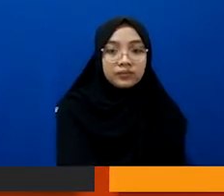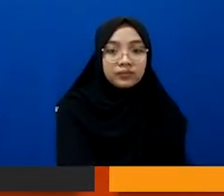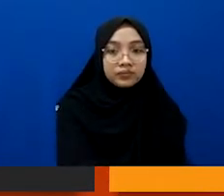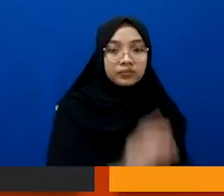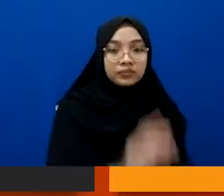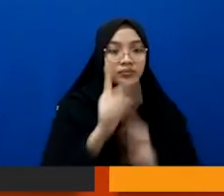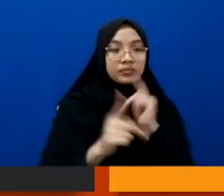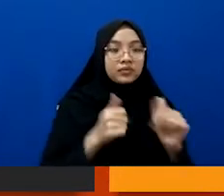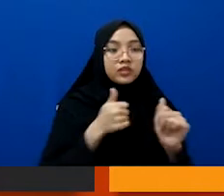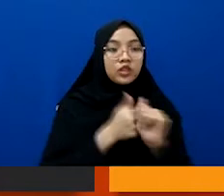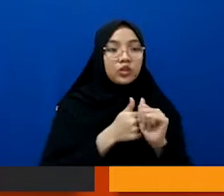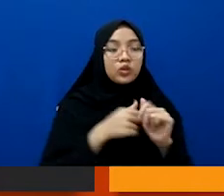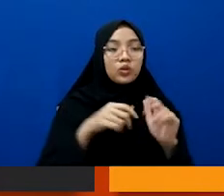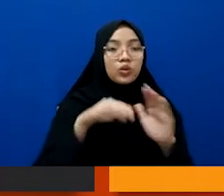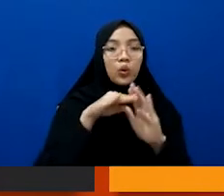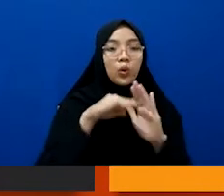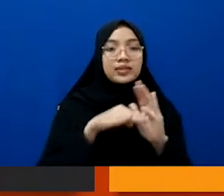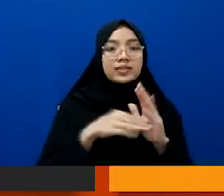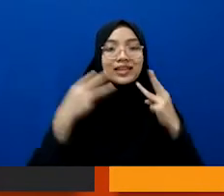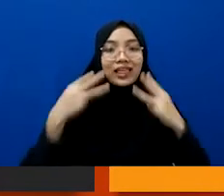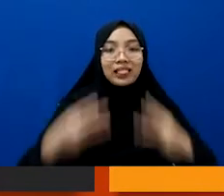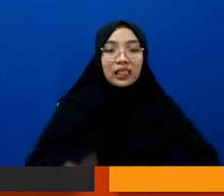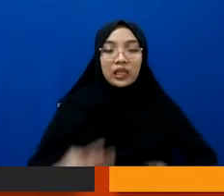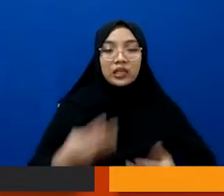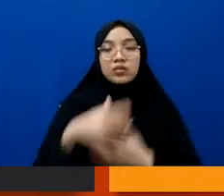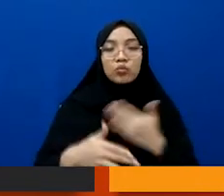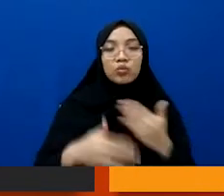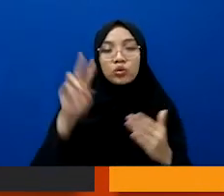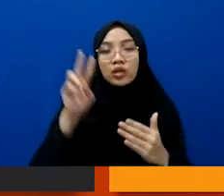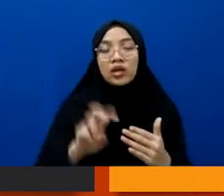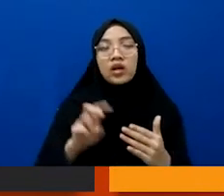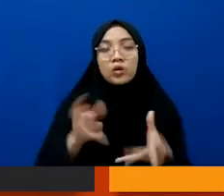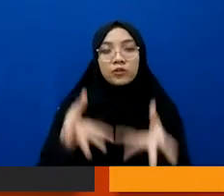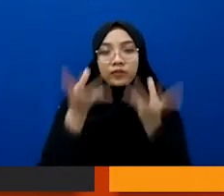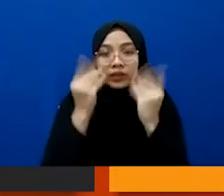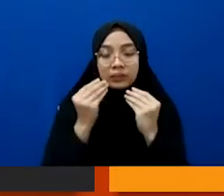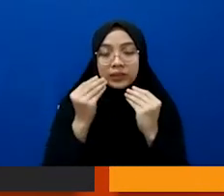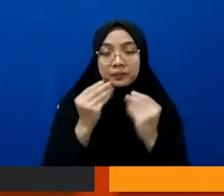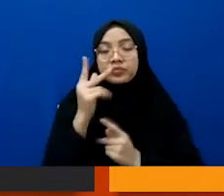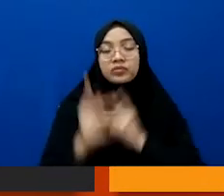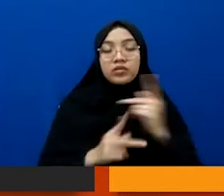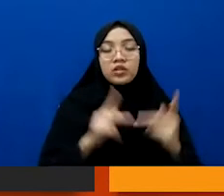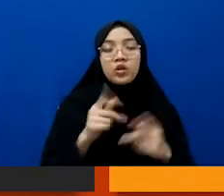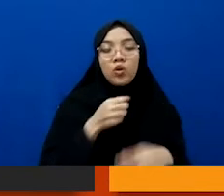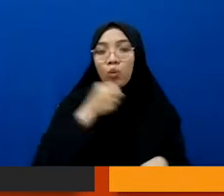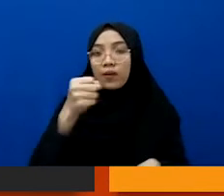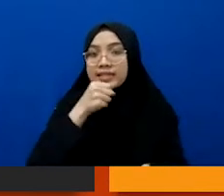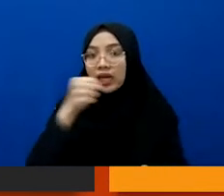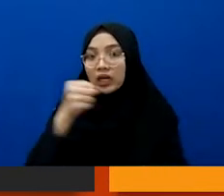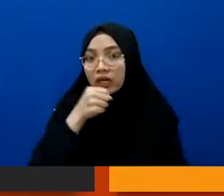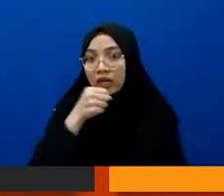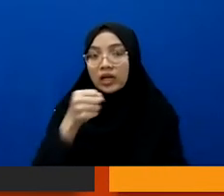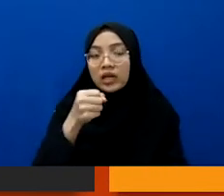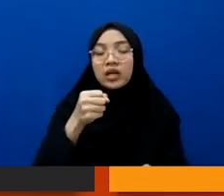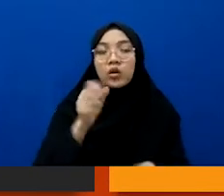ya ini yang perlu digarisbawahi ya jadi ketika dalam wawancara itu